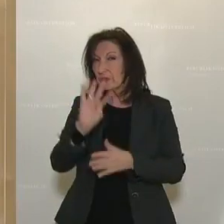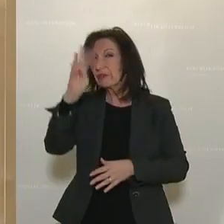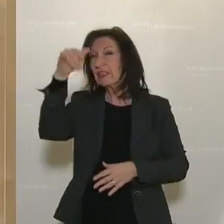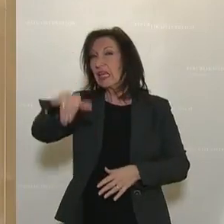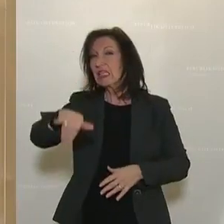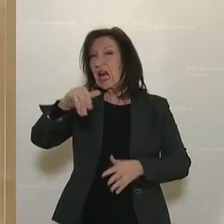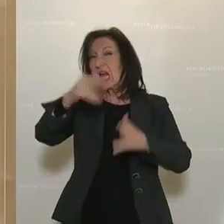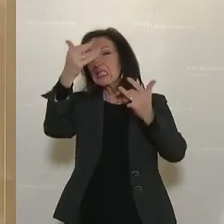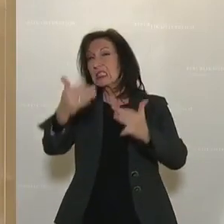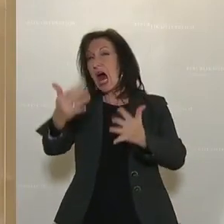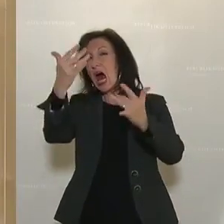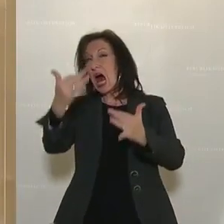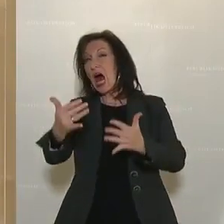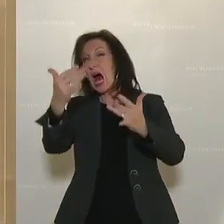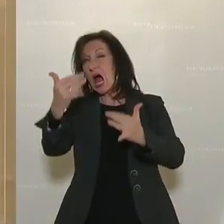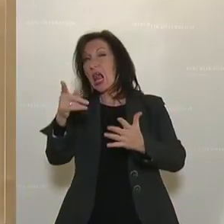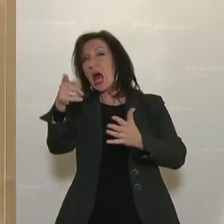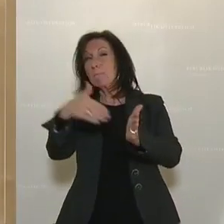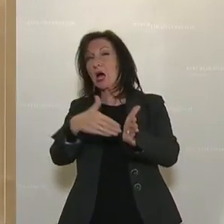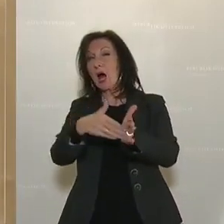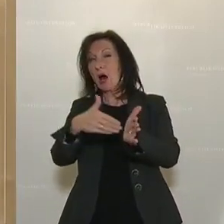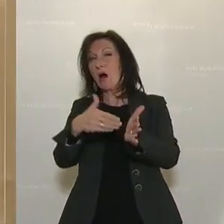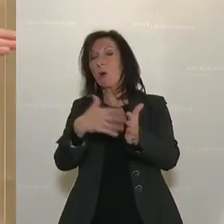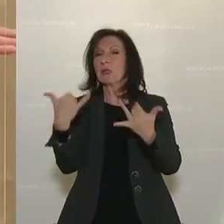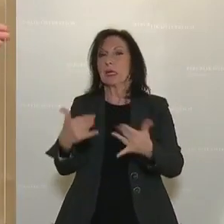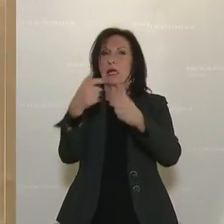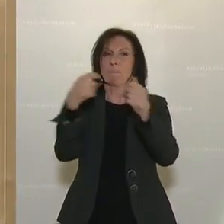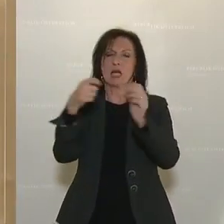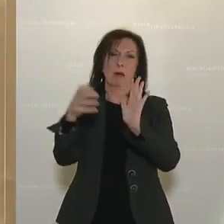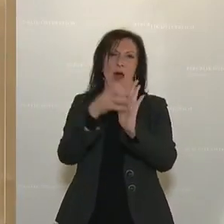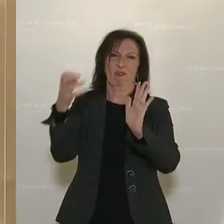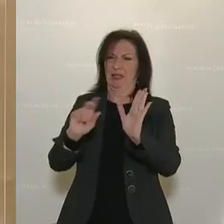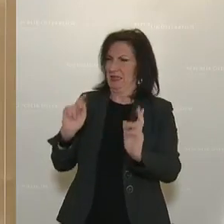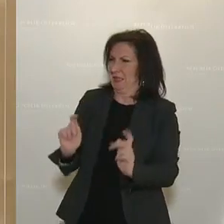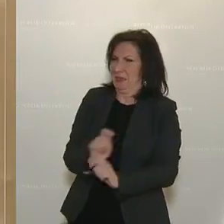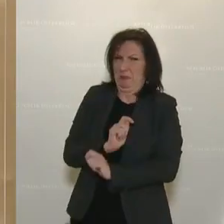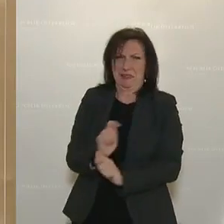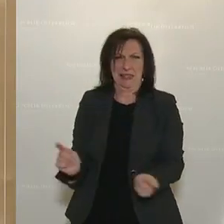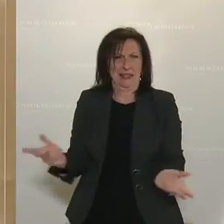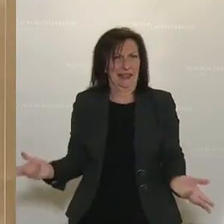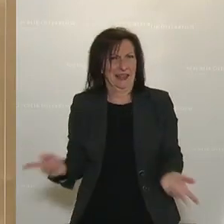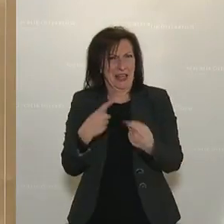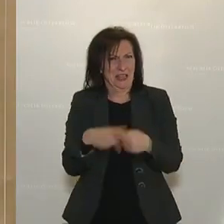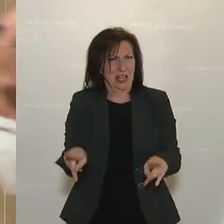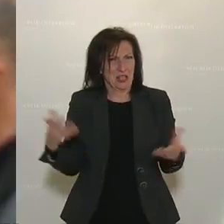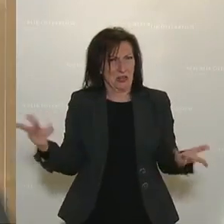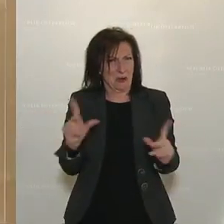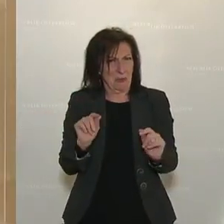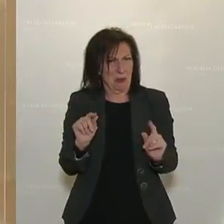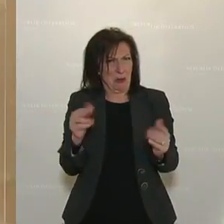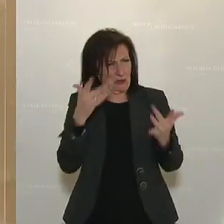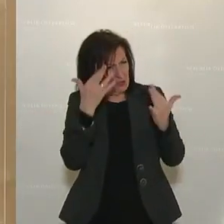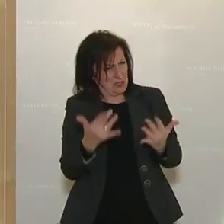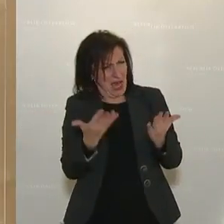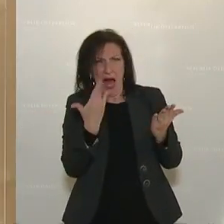Jänner die Zahlen so sein werden, dass Sie diese Maßnahmen verlängert werden. Das gibt es doch gar nicht. Sie könnten diese Entscheidung nur auf Basis von Zahlen